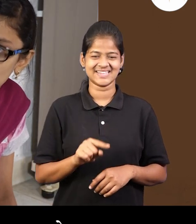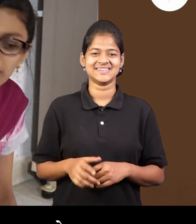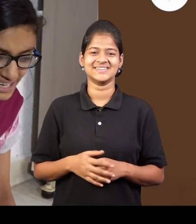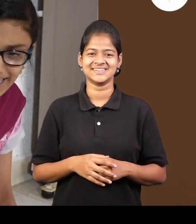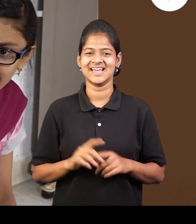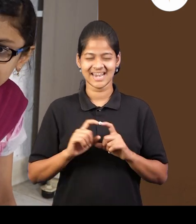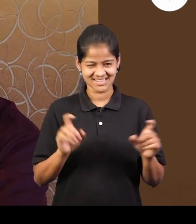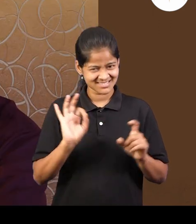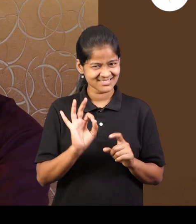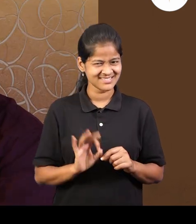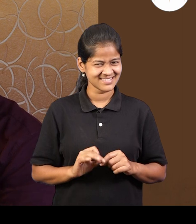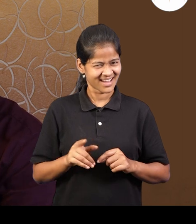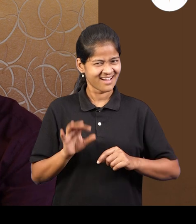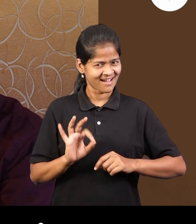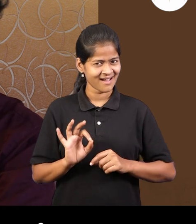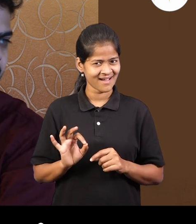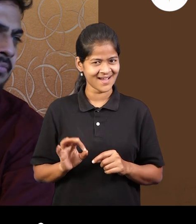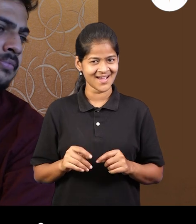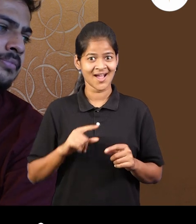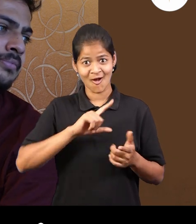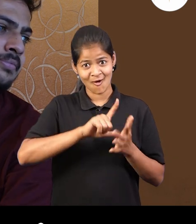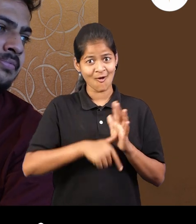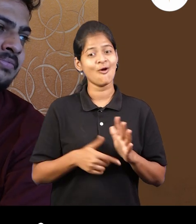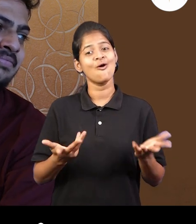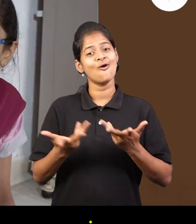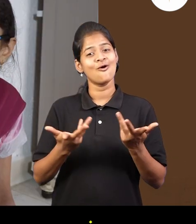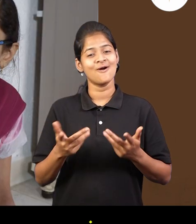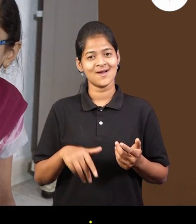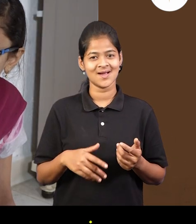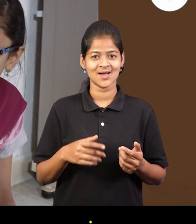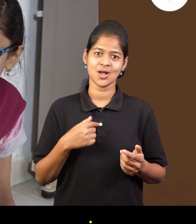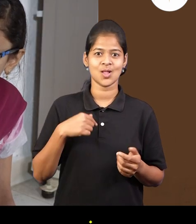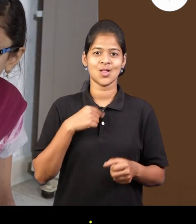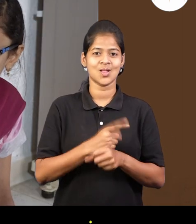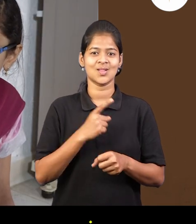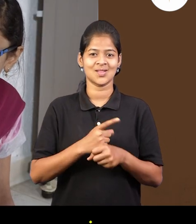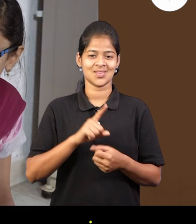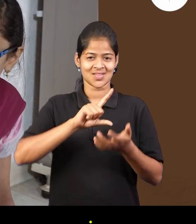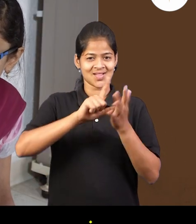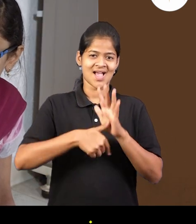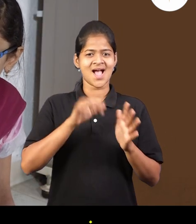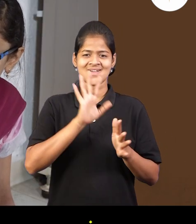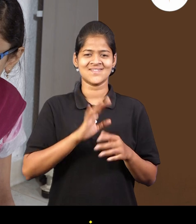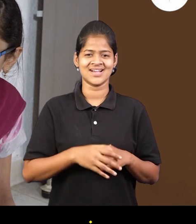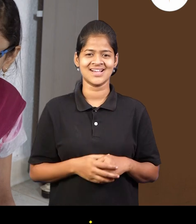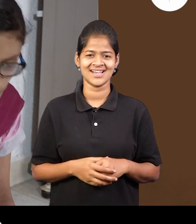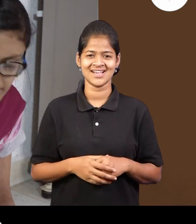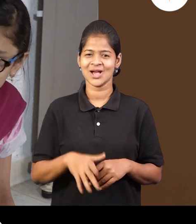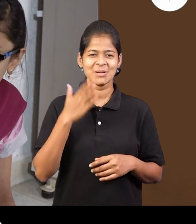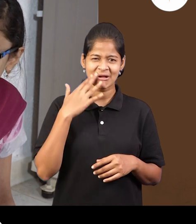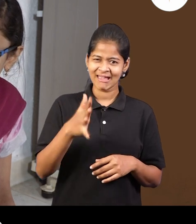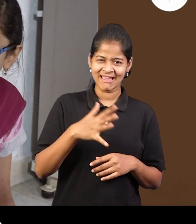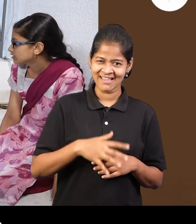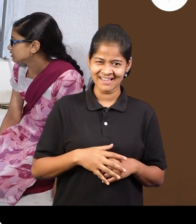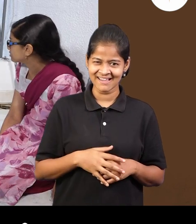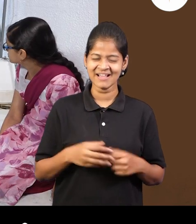नीट काड़ छाना चालाए इतका मोठ्था कमपास कुछ नाड़ू अरे आमचे बाइन कड़े आहे न फड़ा वर्तुल काड़ाईस्तू तुला